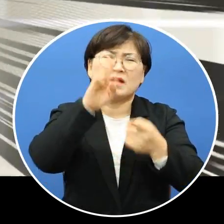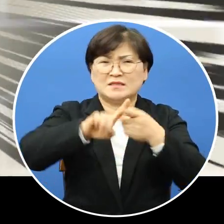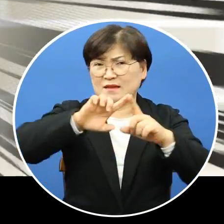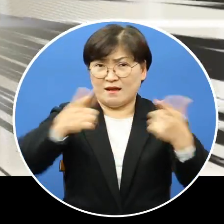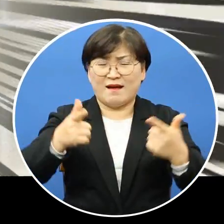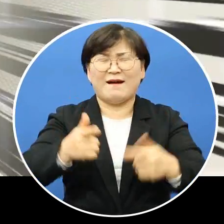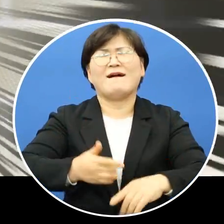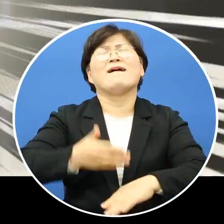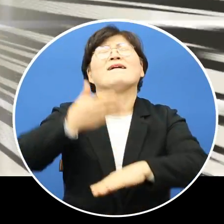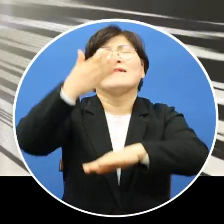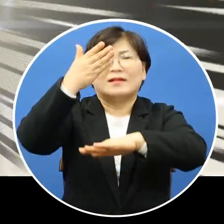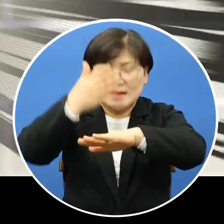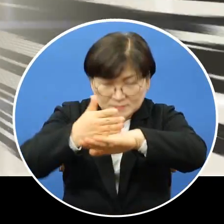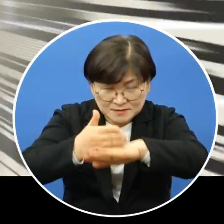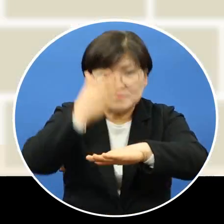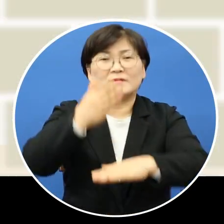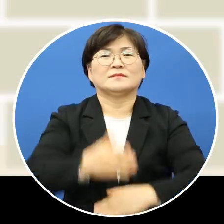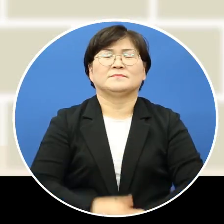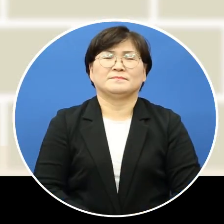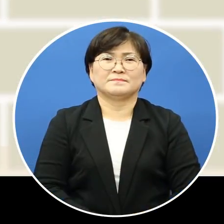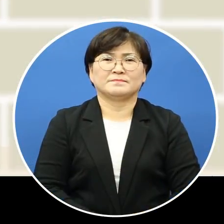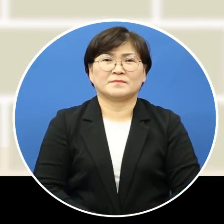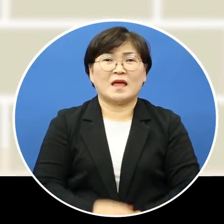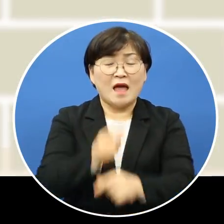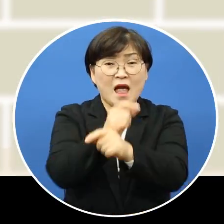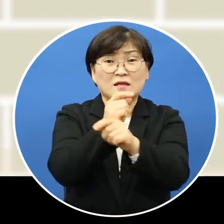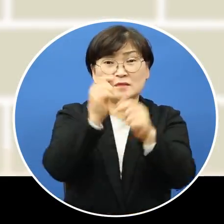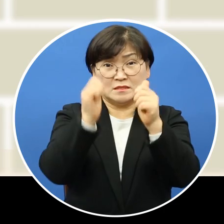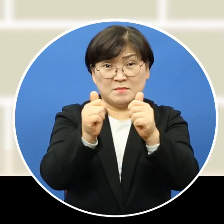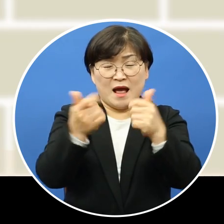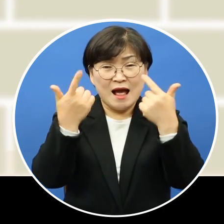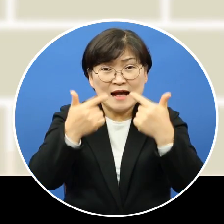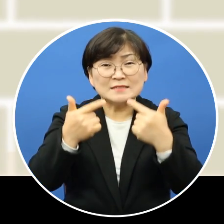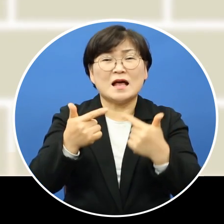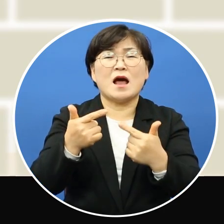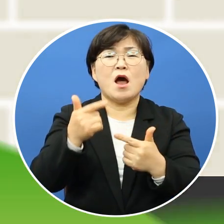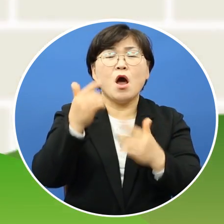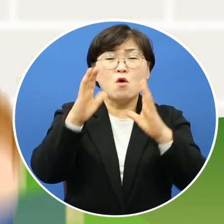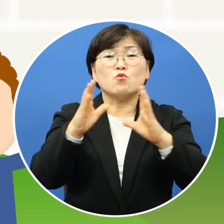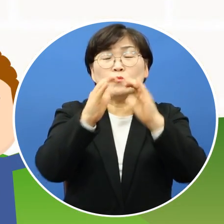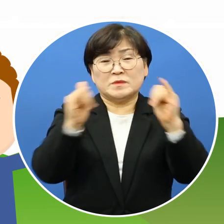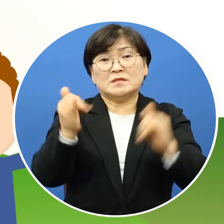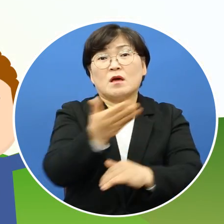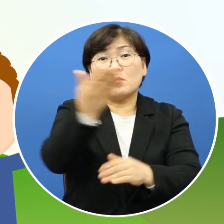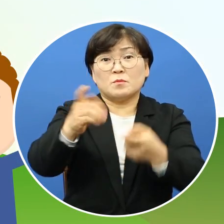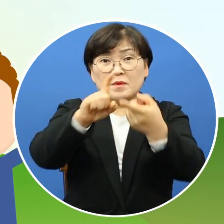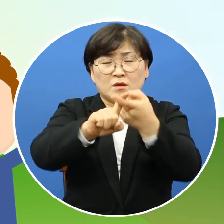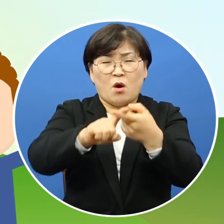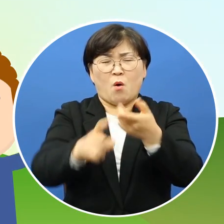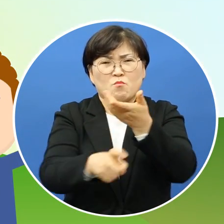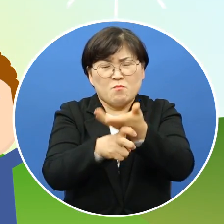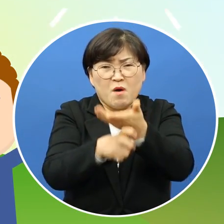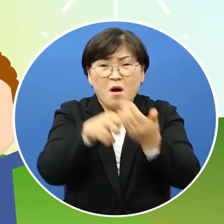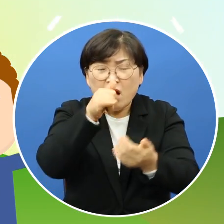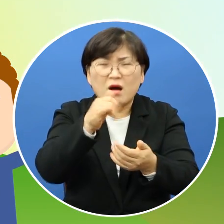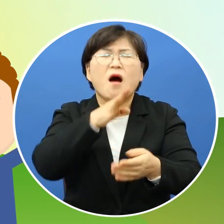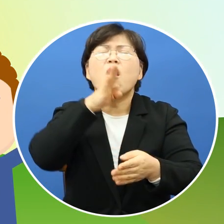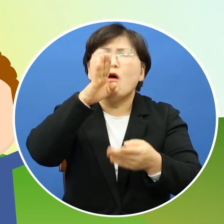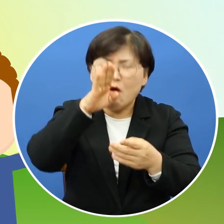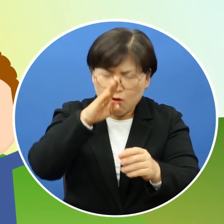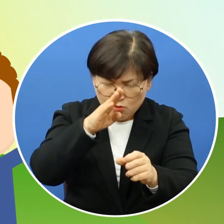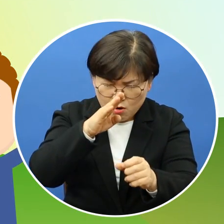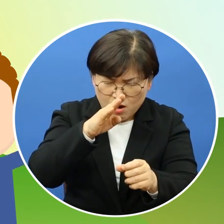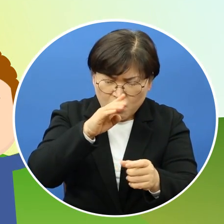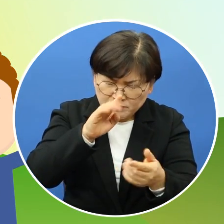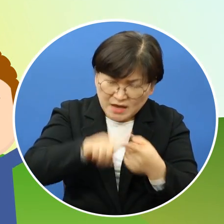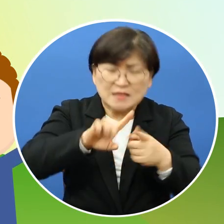거부 처분은 위법 부당합니다 감사합니다 행정심판은 언제나 국민 여러분의 편에서